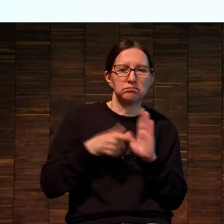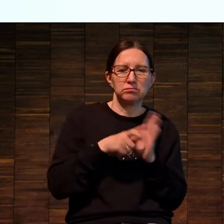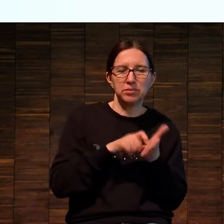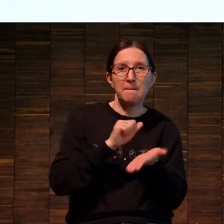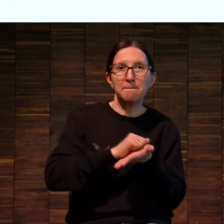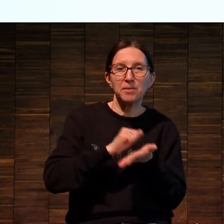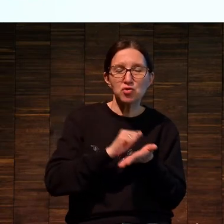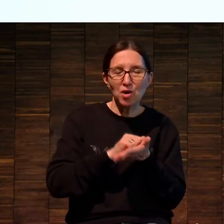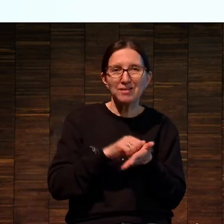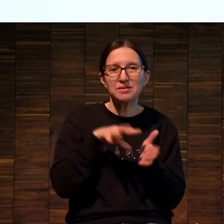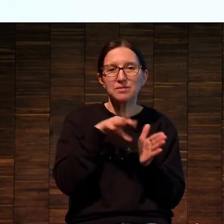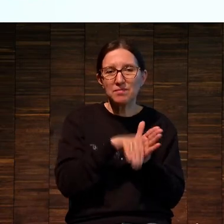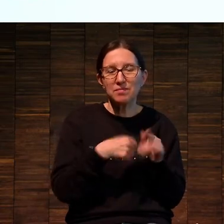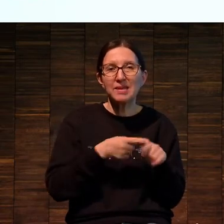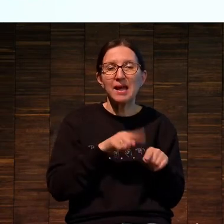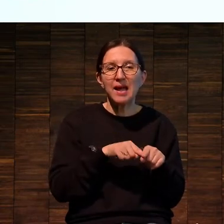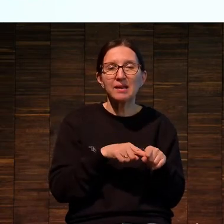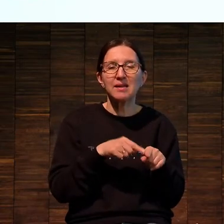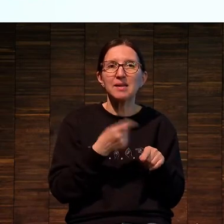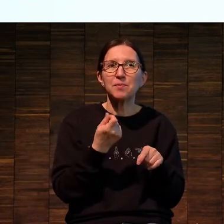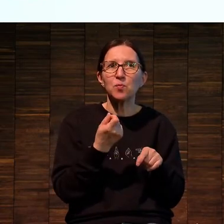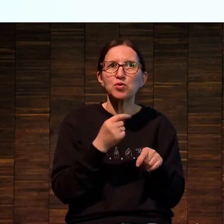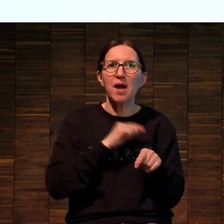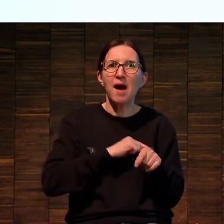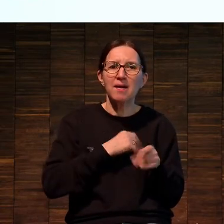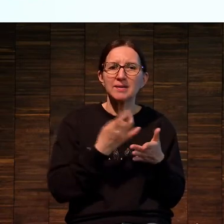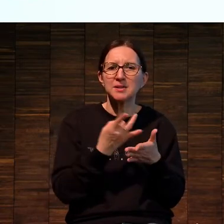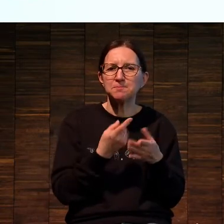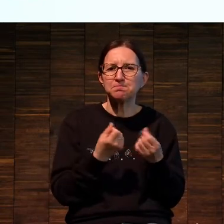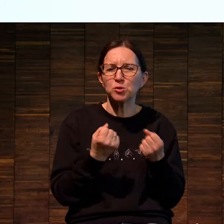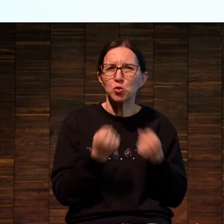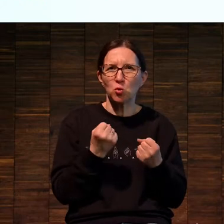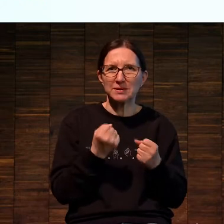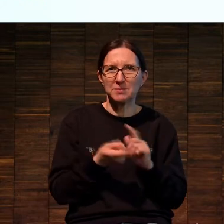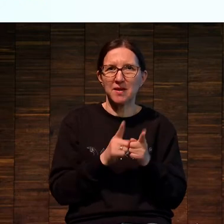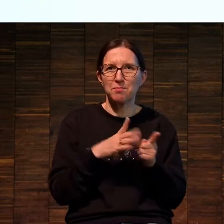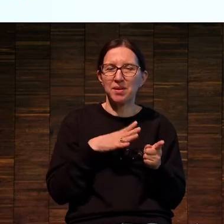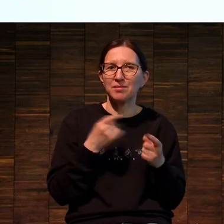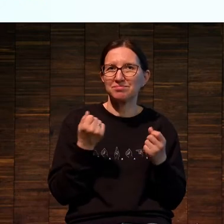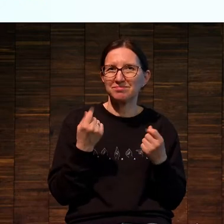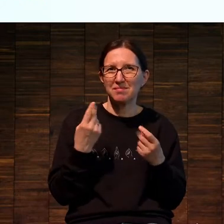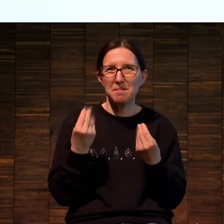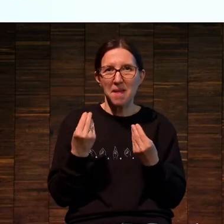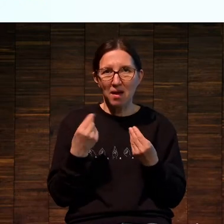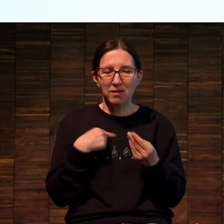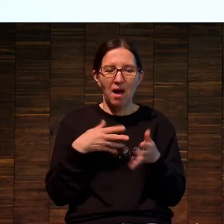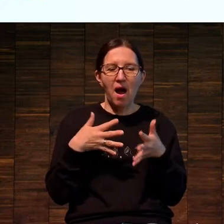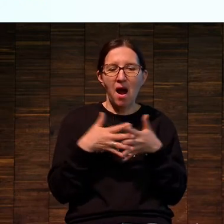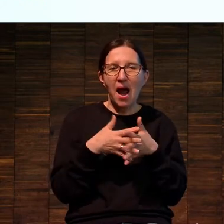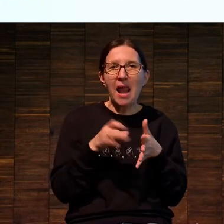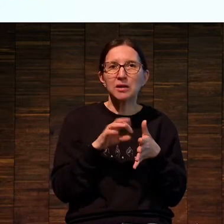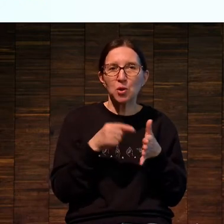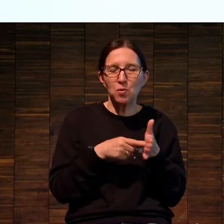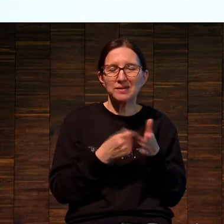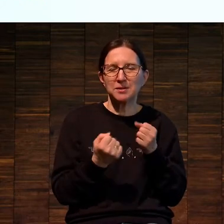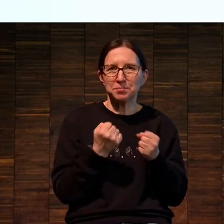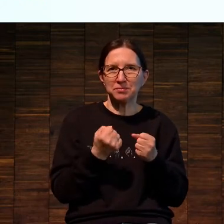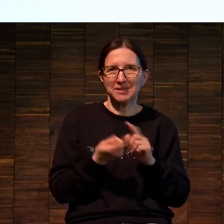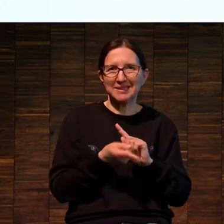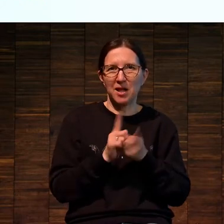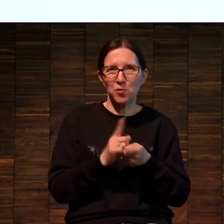при этом, характер рисунка немножечко становится более жестким. И, например, Ильяст,